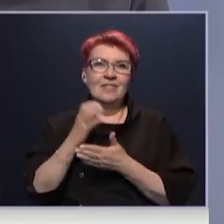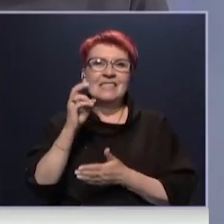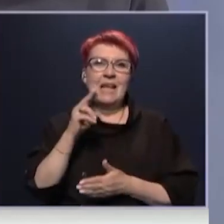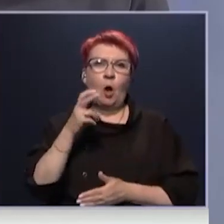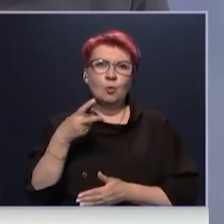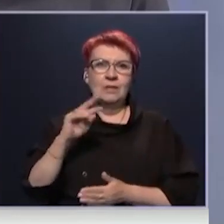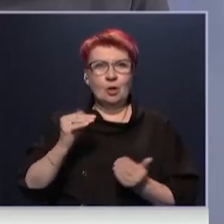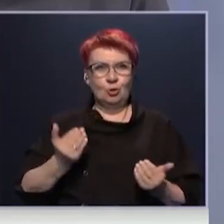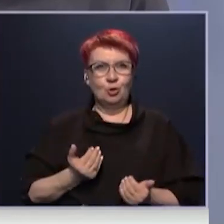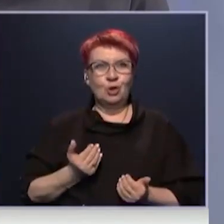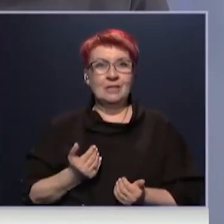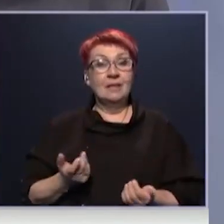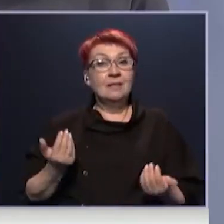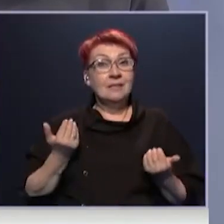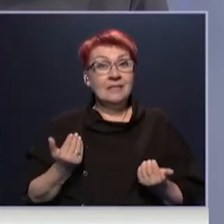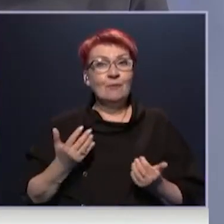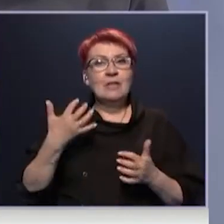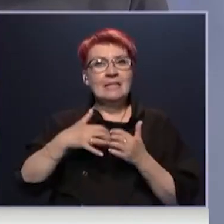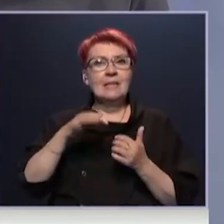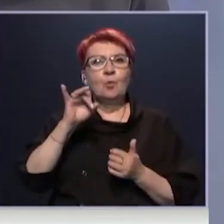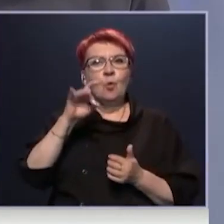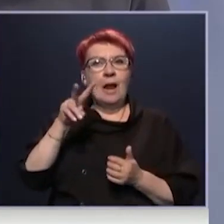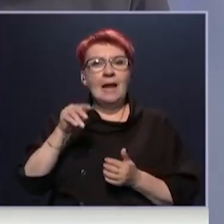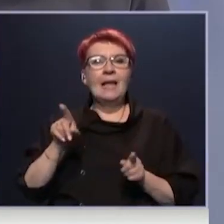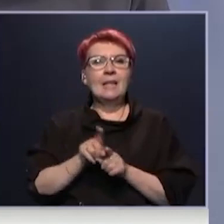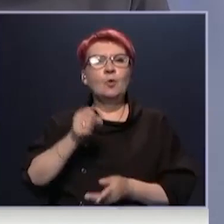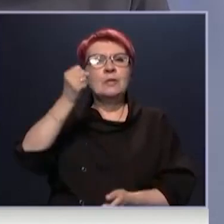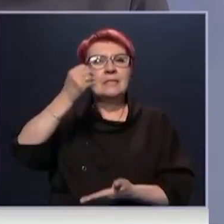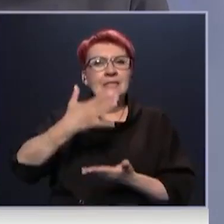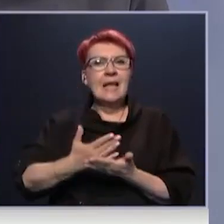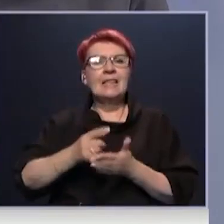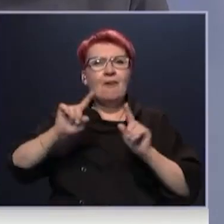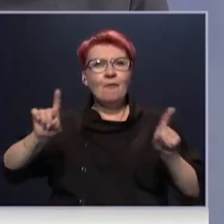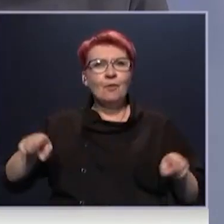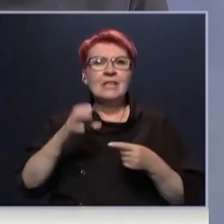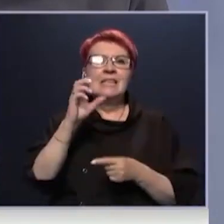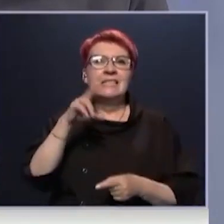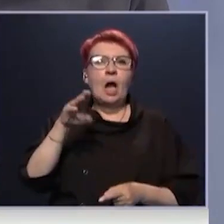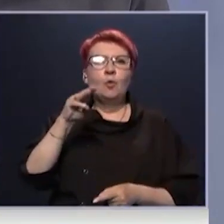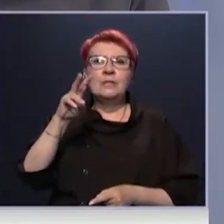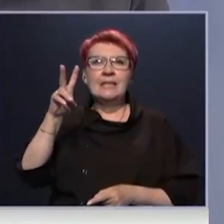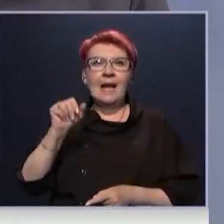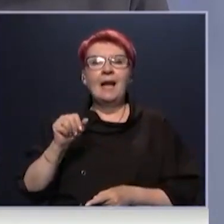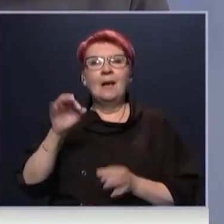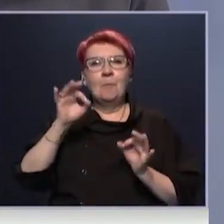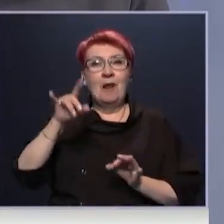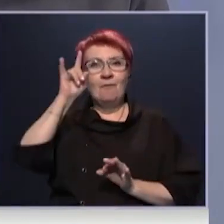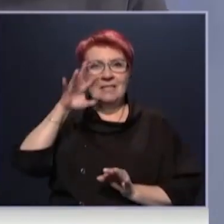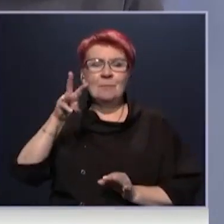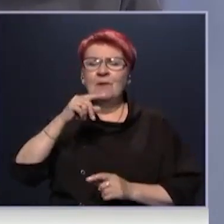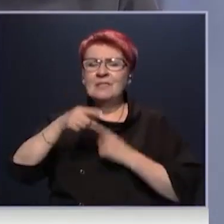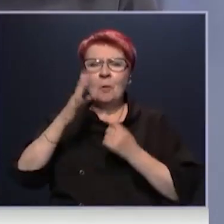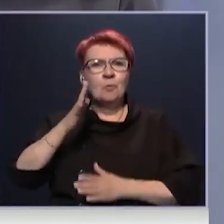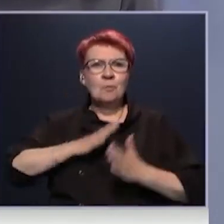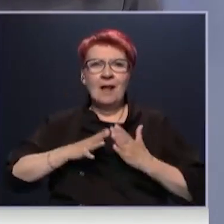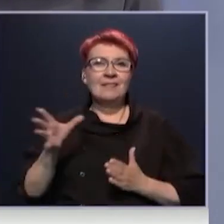жизнь. Так что сегодня на Среднем Урале такой центр возрождения скаутинга православного. Ну, и всегда будем рады